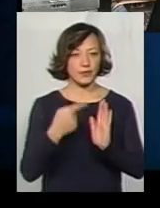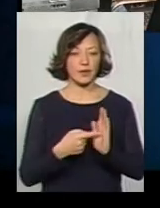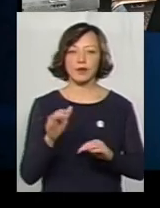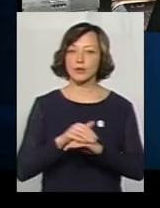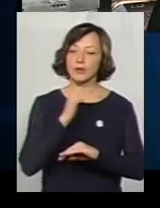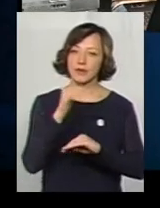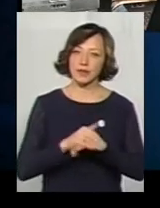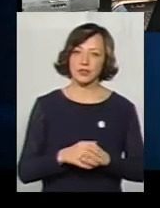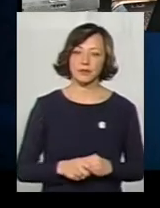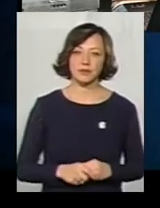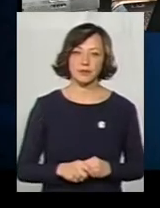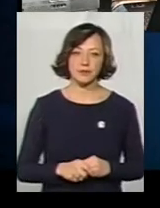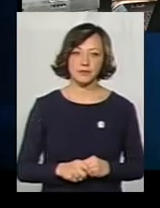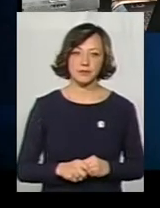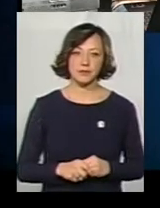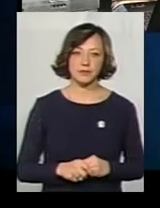вечір, ви в ефірі.